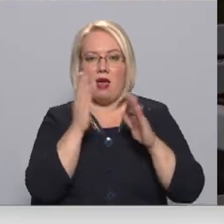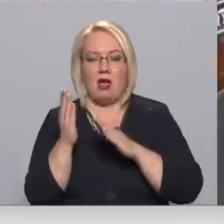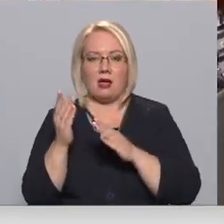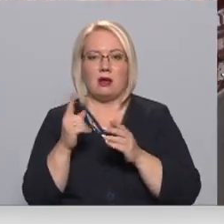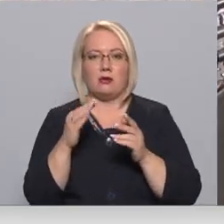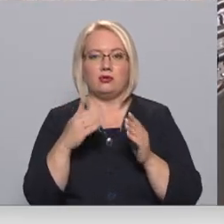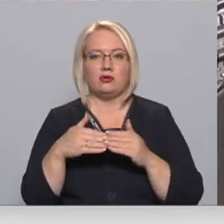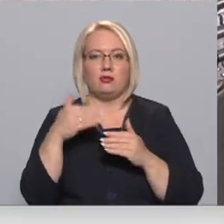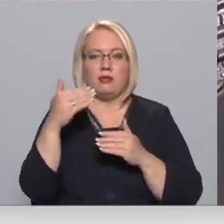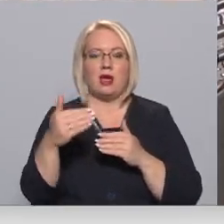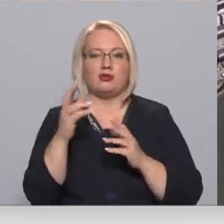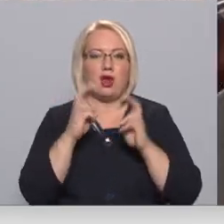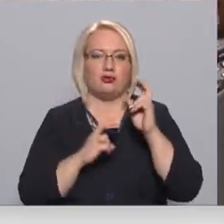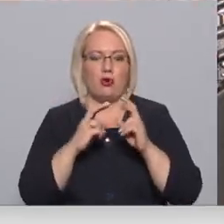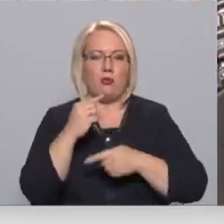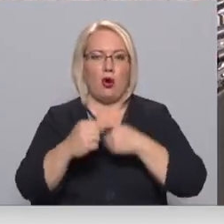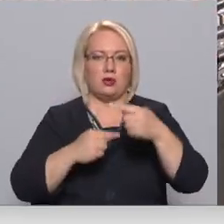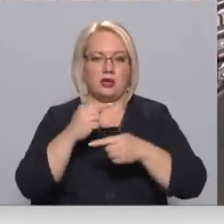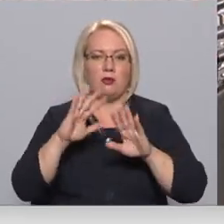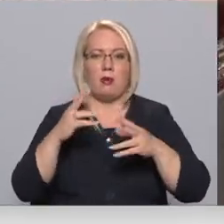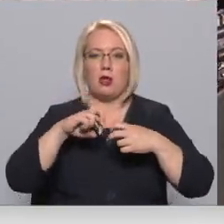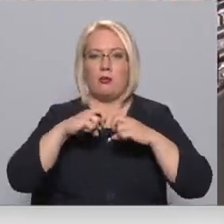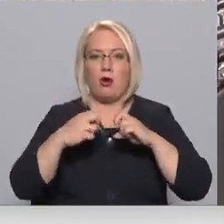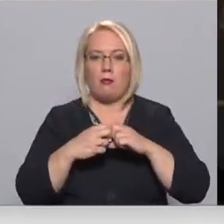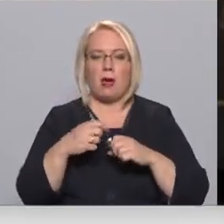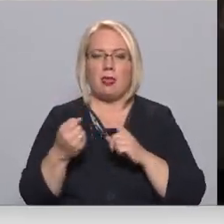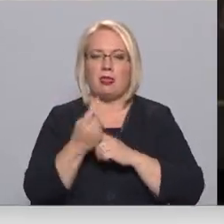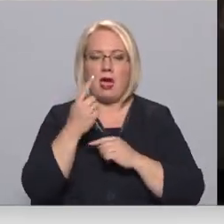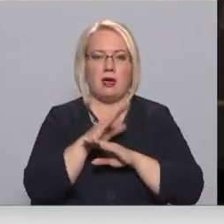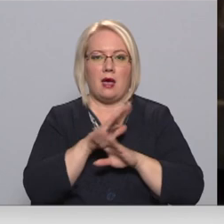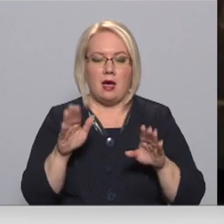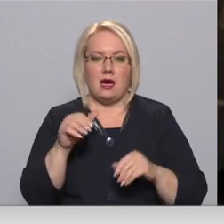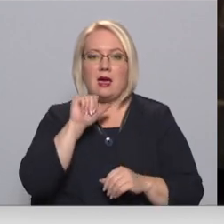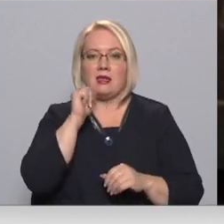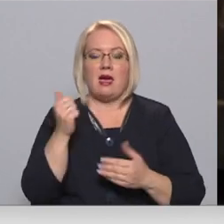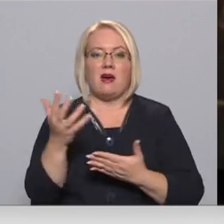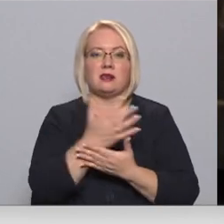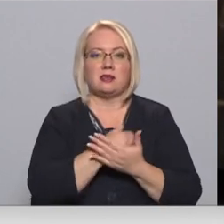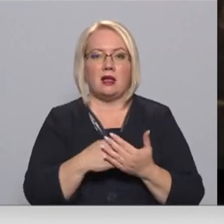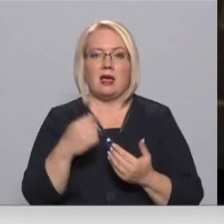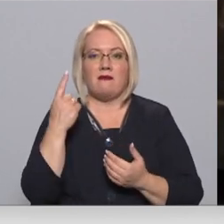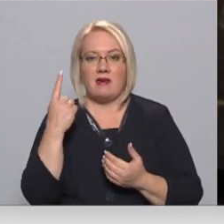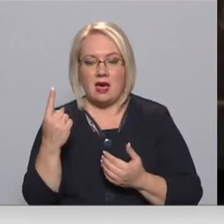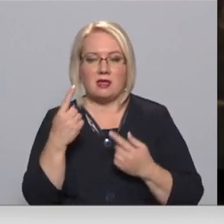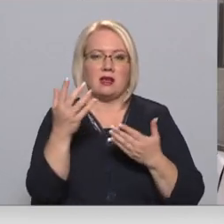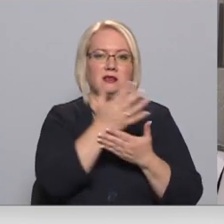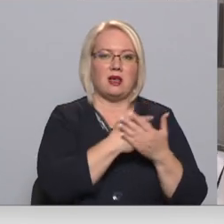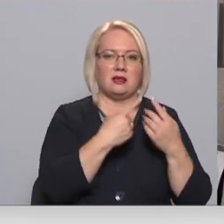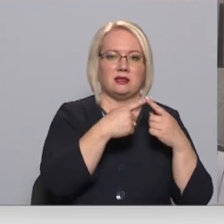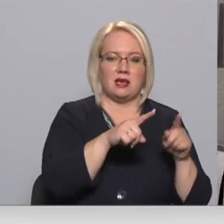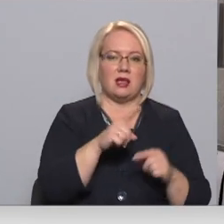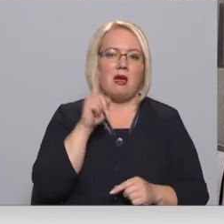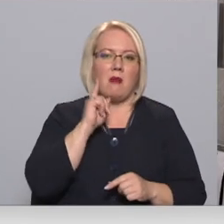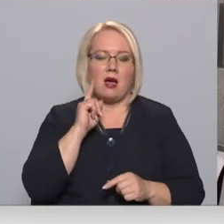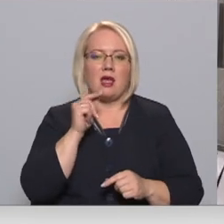pabīdījusi uz priekšu ražošanas procesu, bet problēmas tas neredot. Ja nevar salasīt vienu, tad salasīs citi. Pagaidām